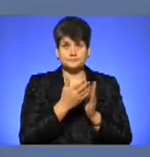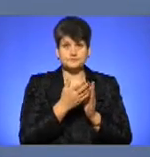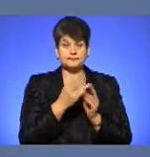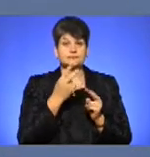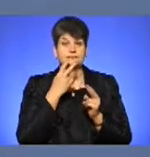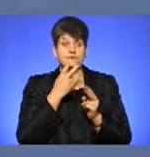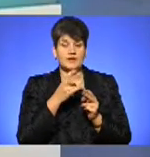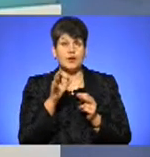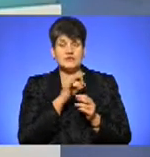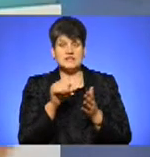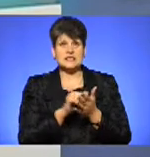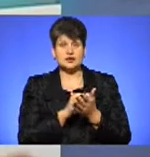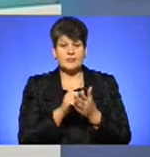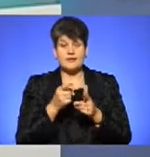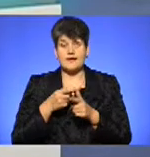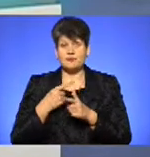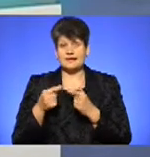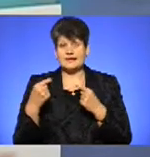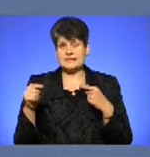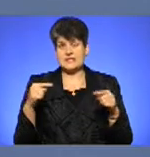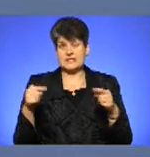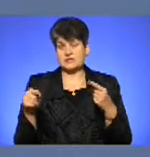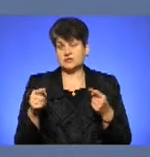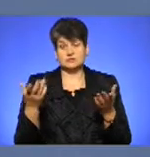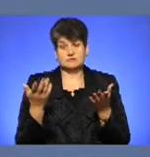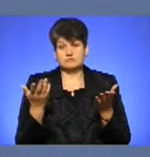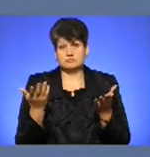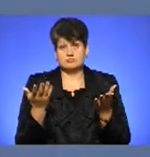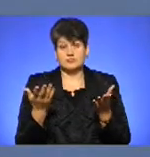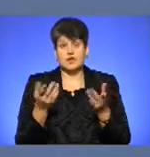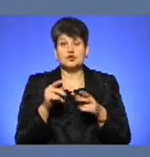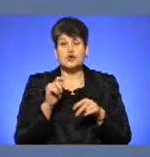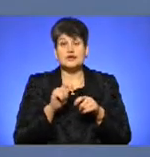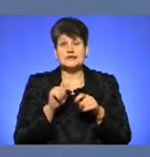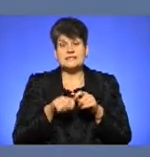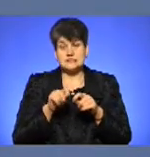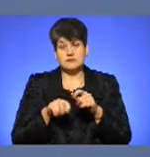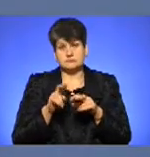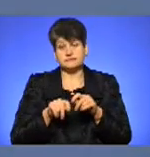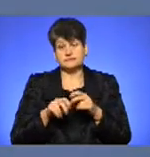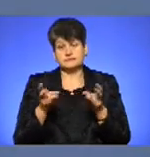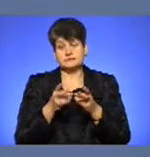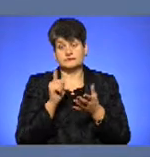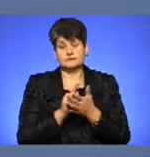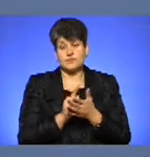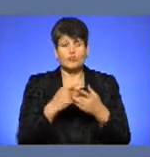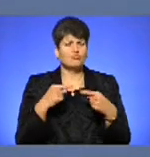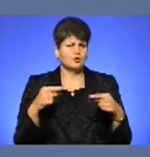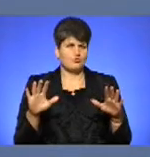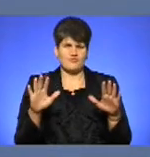офіційні документи, або на якісь інші мотиви, які слідству треба буде з'ясувати. В будь-якому випадку